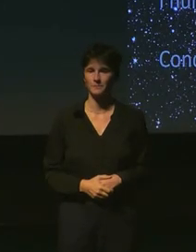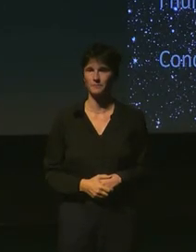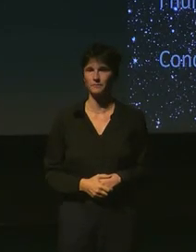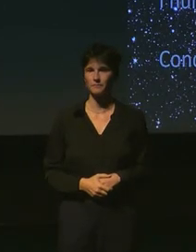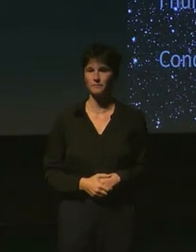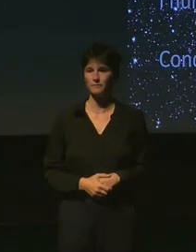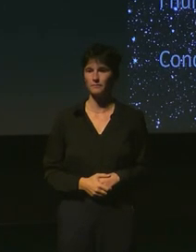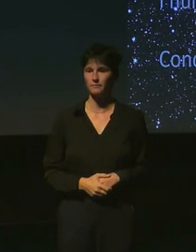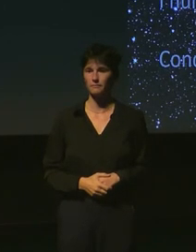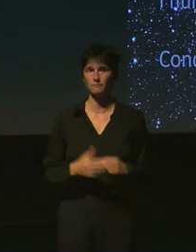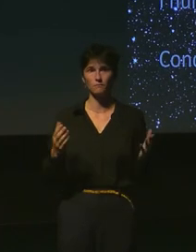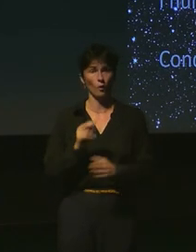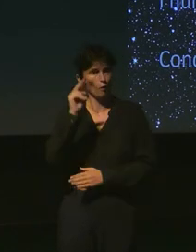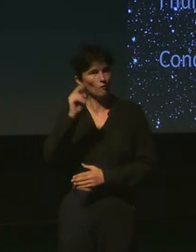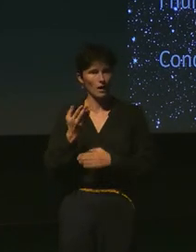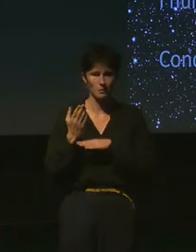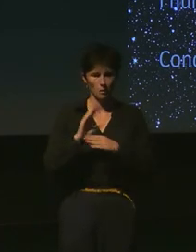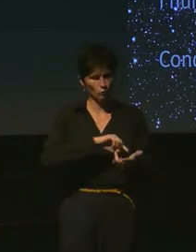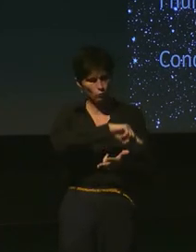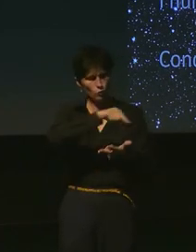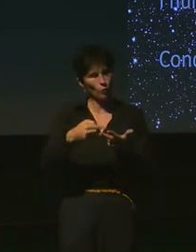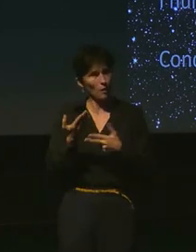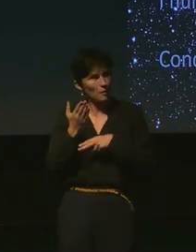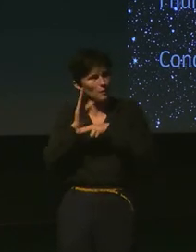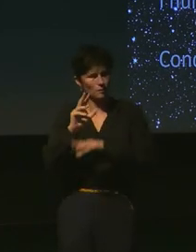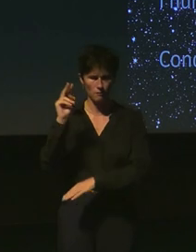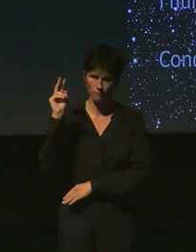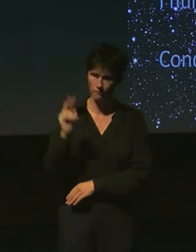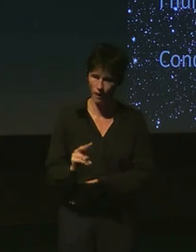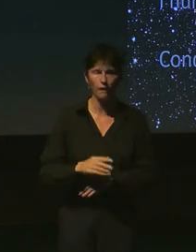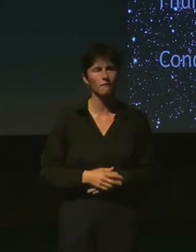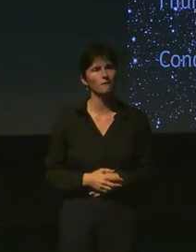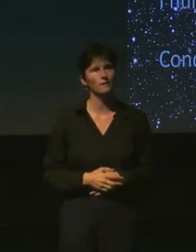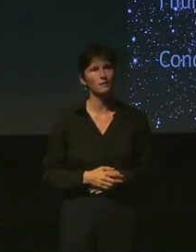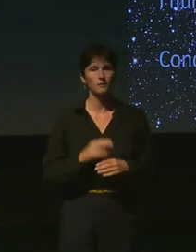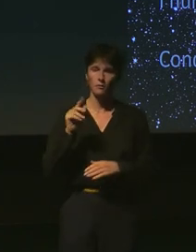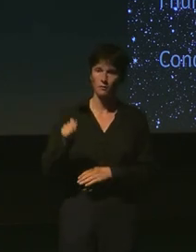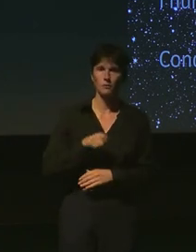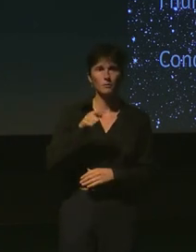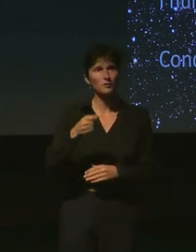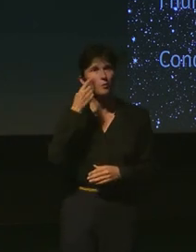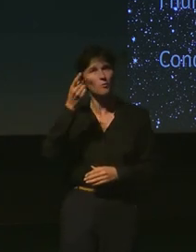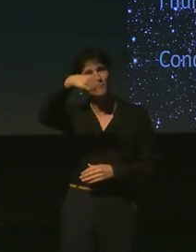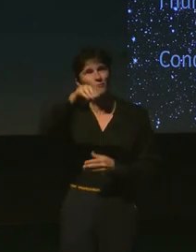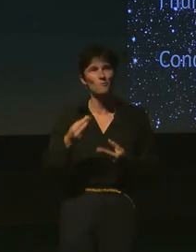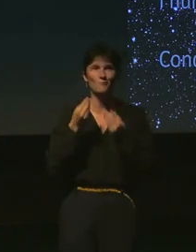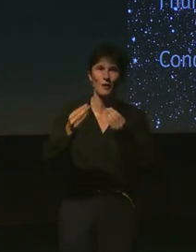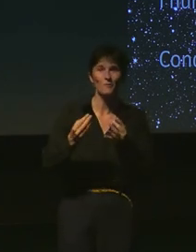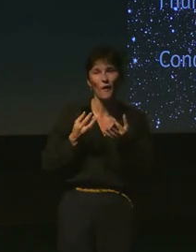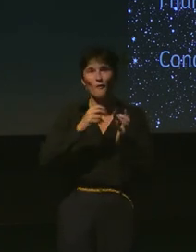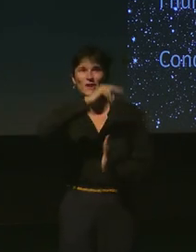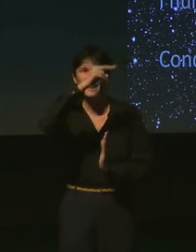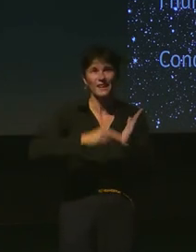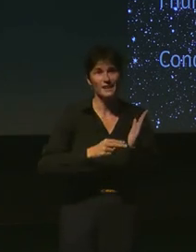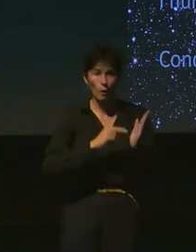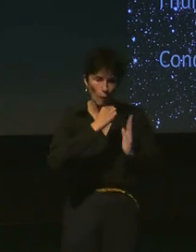Voilà donc une brève présentation de cette trilogie marine qui, bien sûr, est une incitation pour vous à relire pour lire si vous